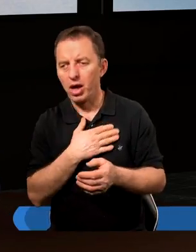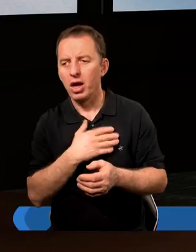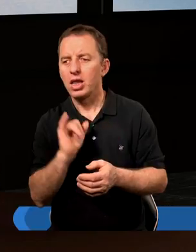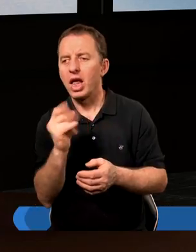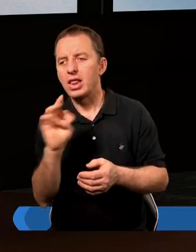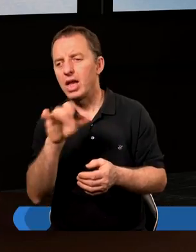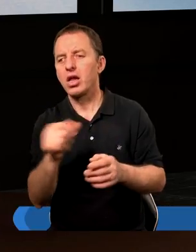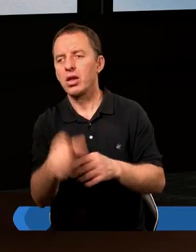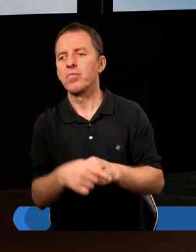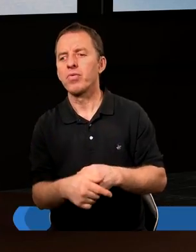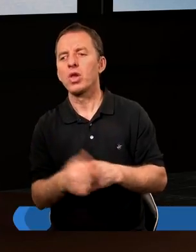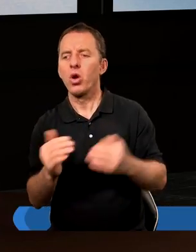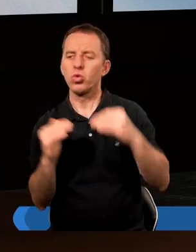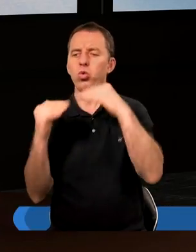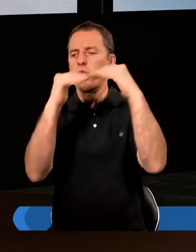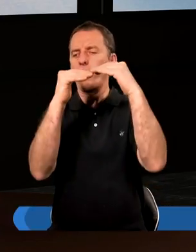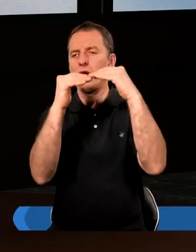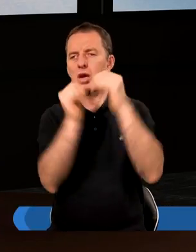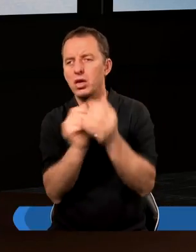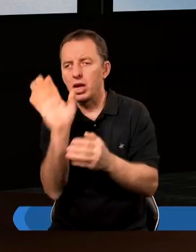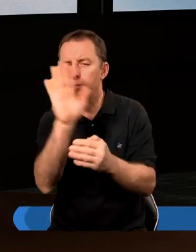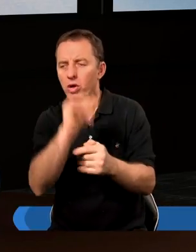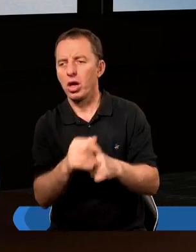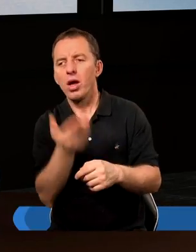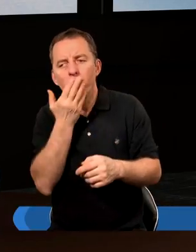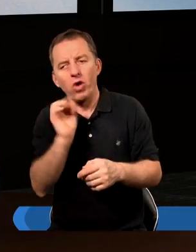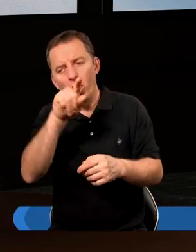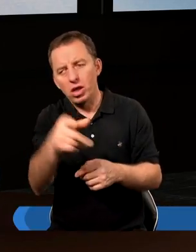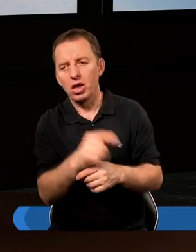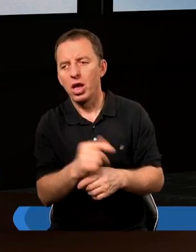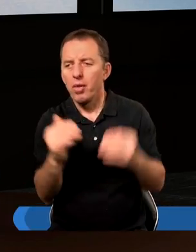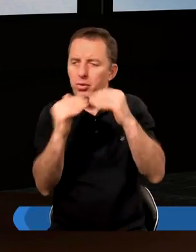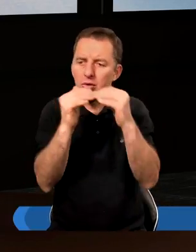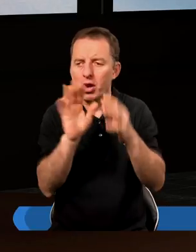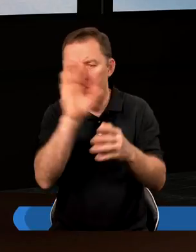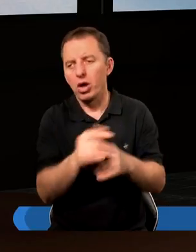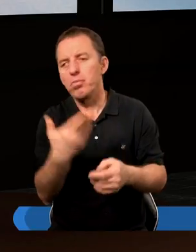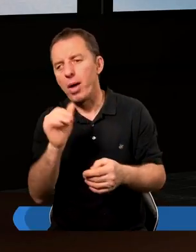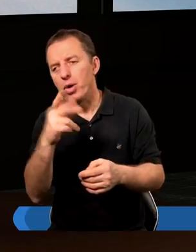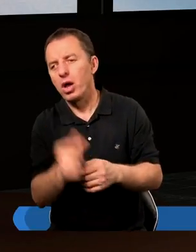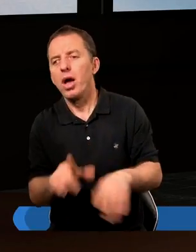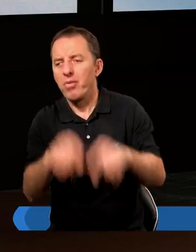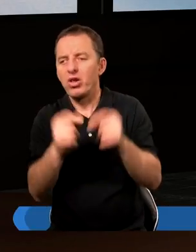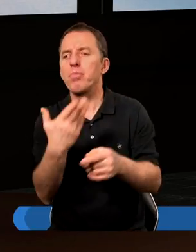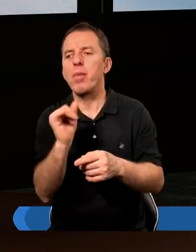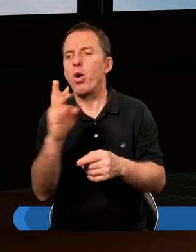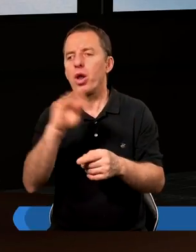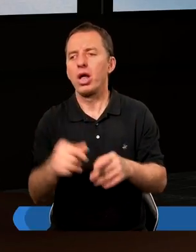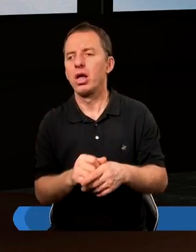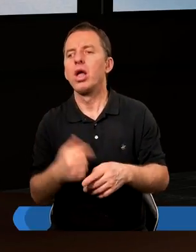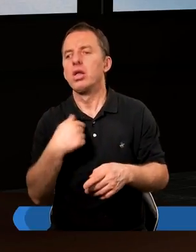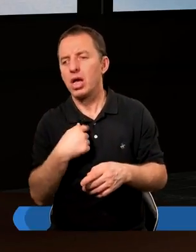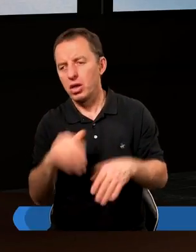tendencję do takiego niemalże zrównania się z Bogiem, już nie mówiąc o tym, że przy porównaniu Bóg czy mamona wybierają mamonę,